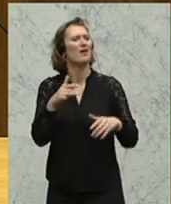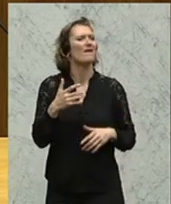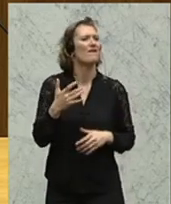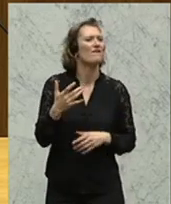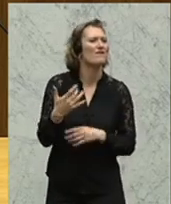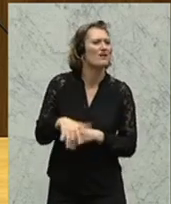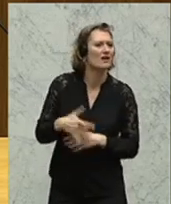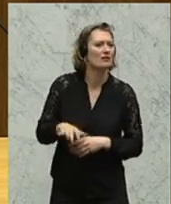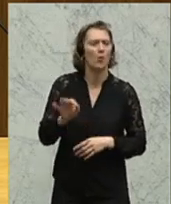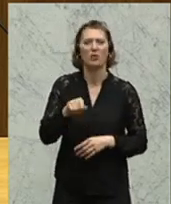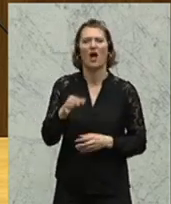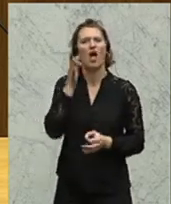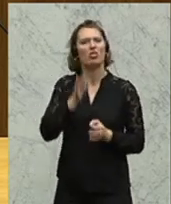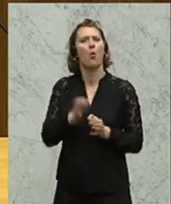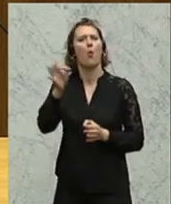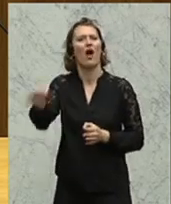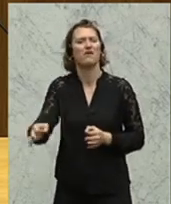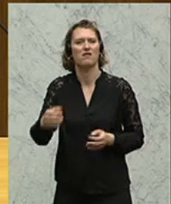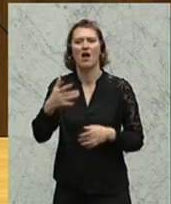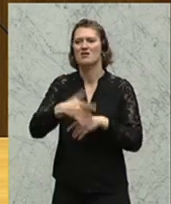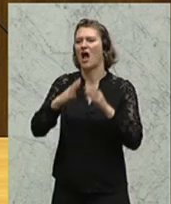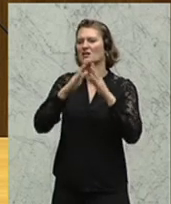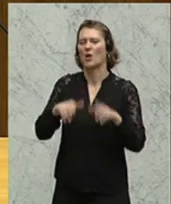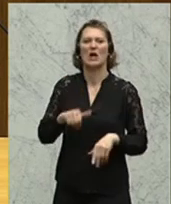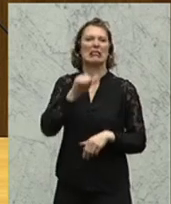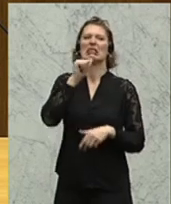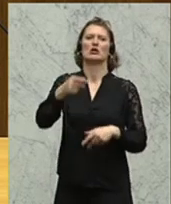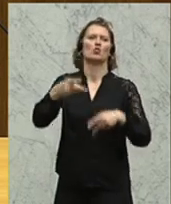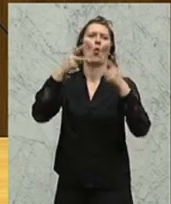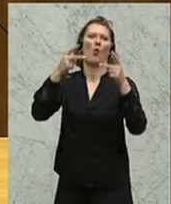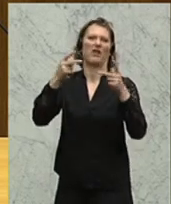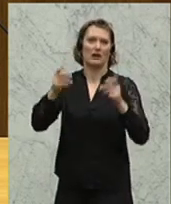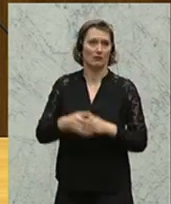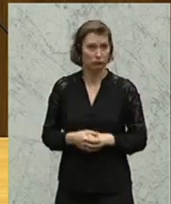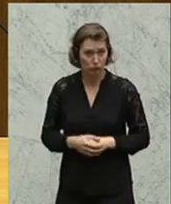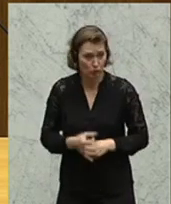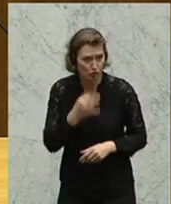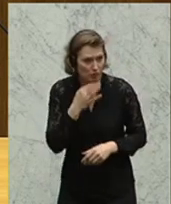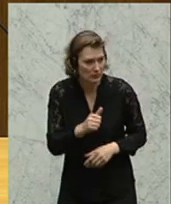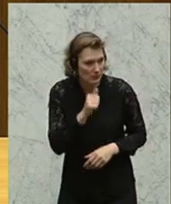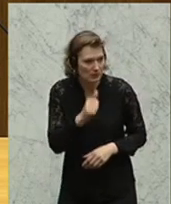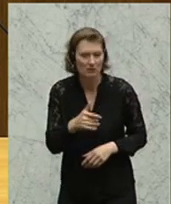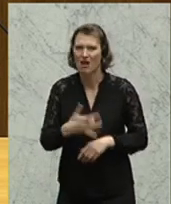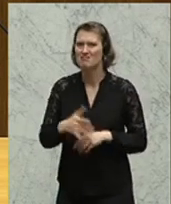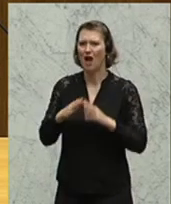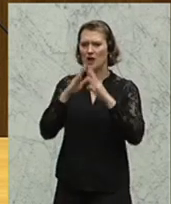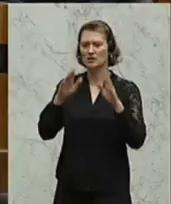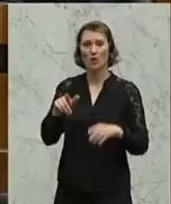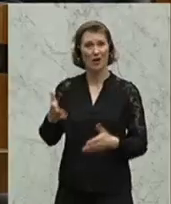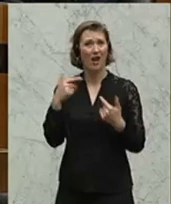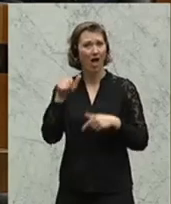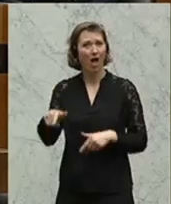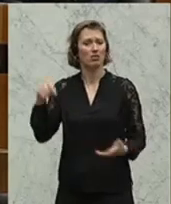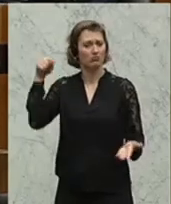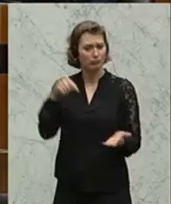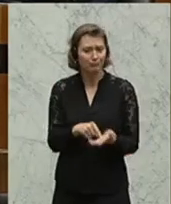die Wirte oder das Dorfgasthaus, das ist im ländlichen Raum nicht so wichtig, dann muss ich auch sagen, das stimmt nicht. Ein Gasthaus im ländlichen Raum ist ein